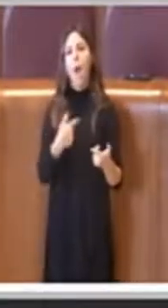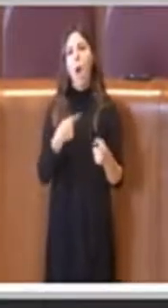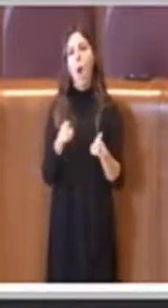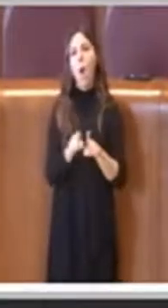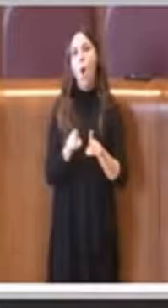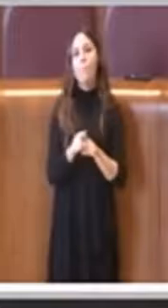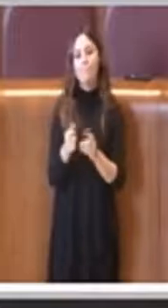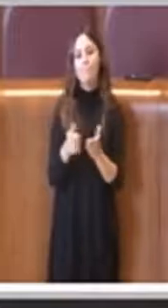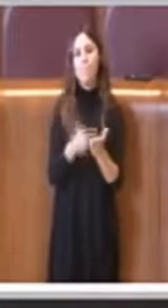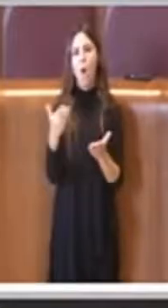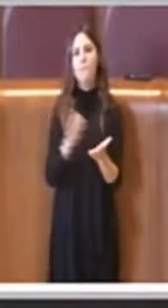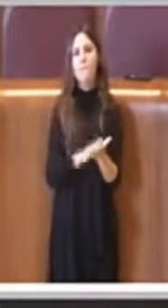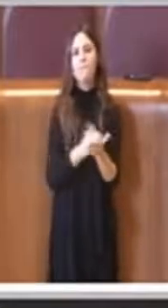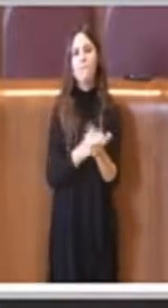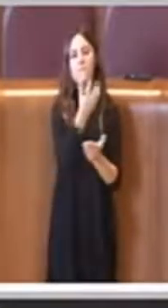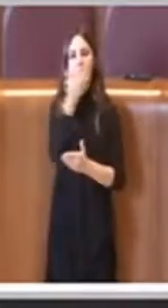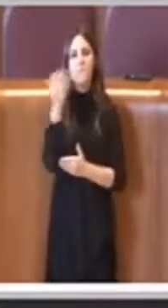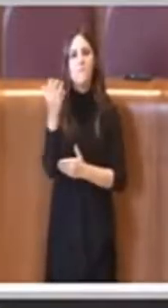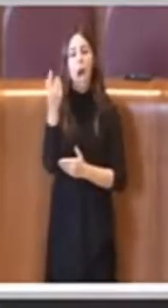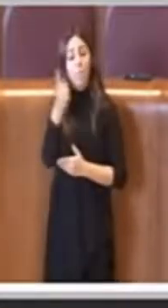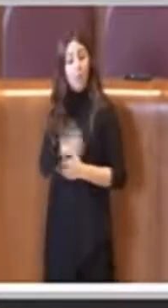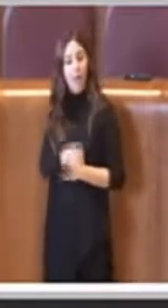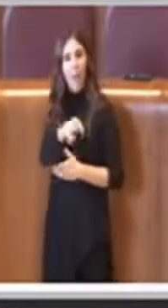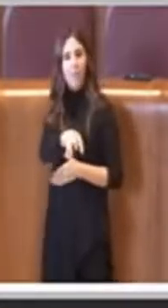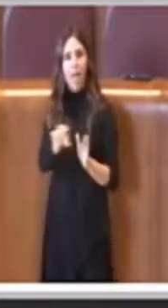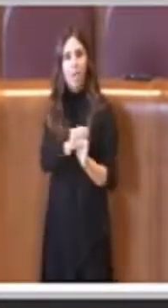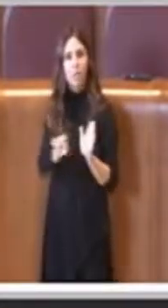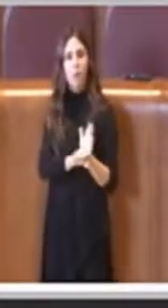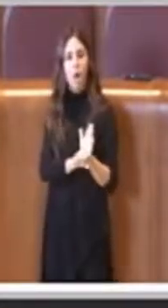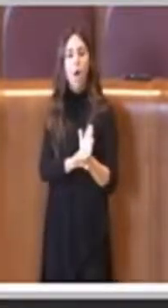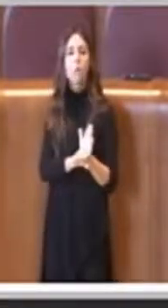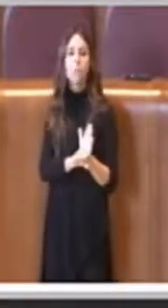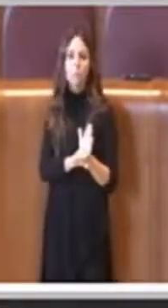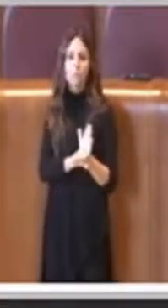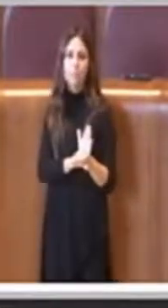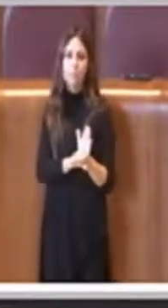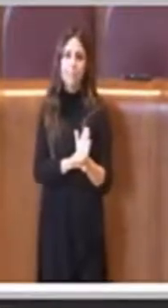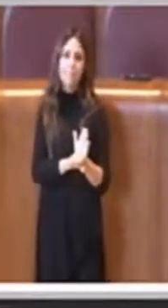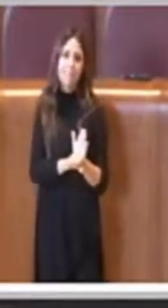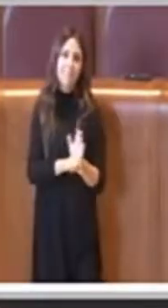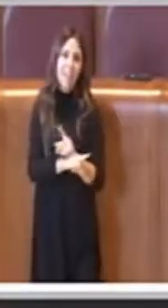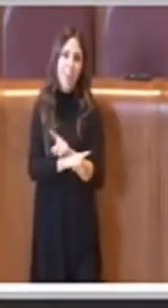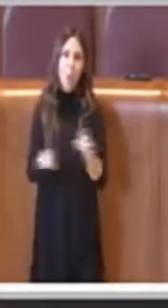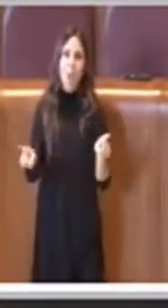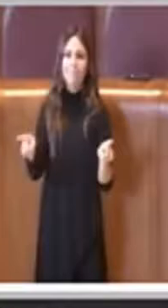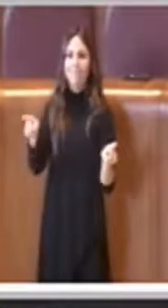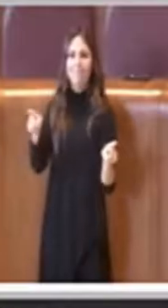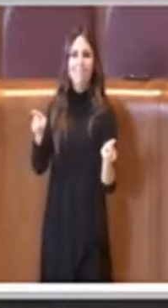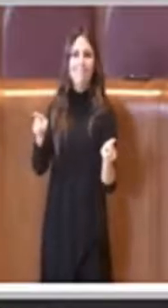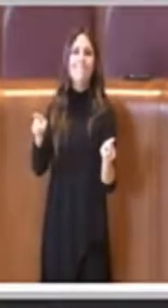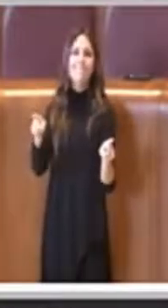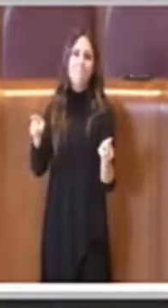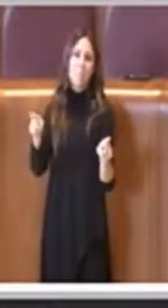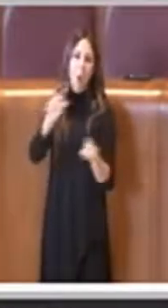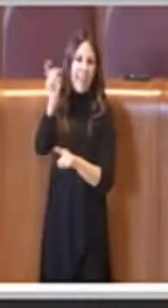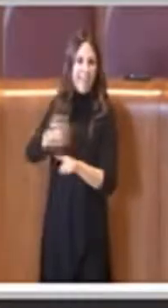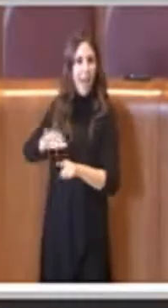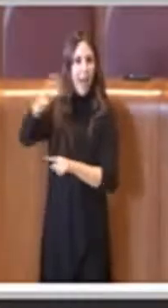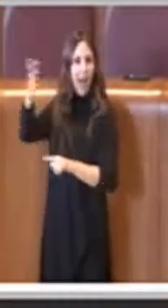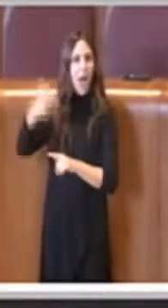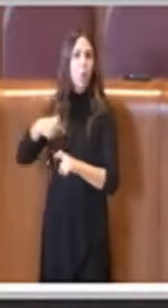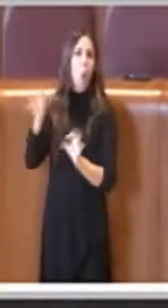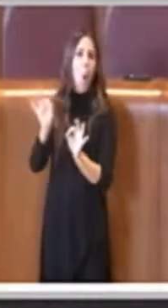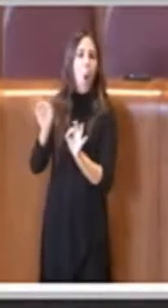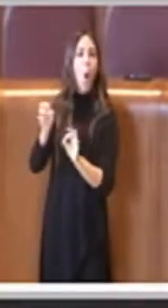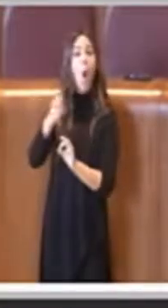nostre ville storiche che sono delle ville appunto invidiate dal resto d'Italia e anche dal resto d